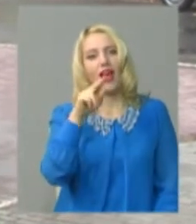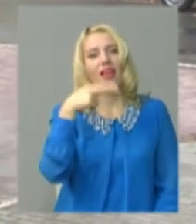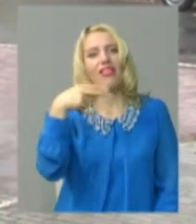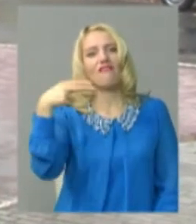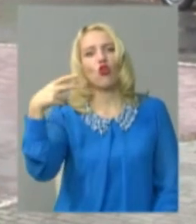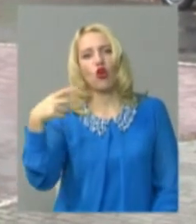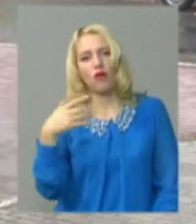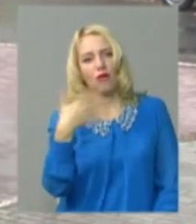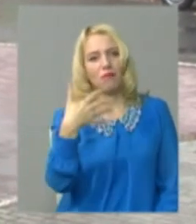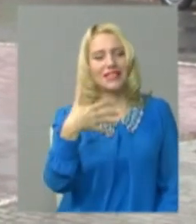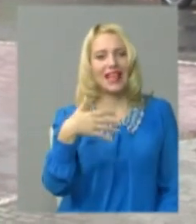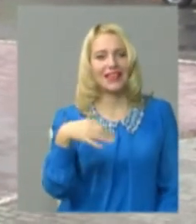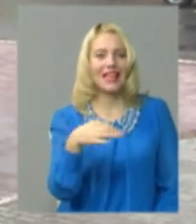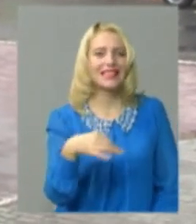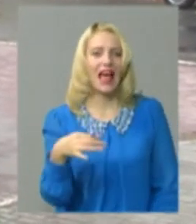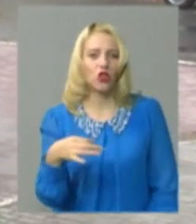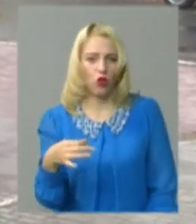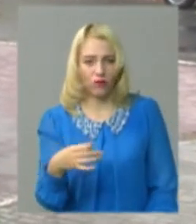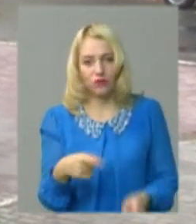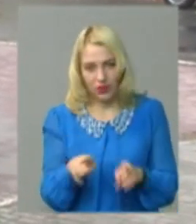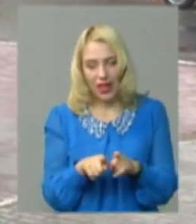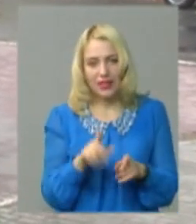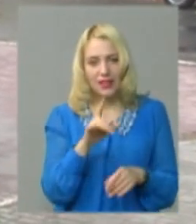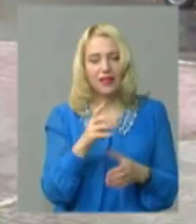євро 50 центів. Отакі рахунки приходять людям.